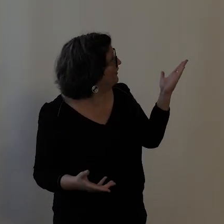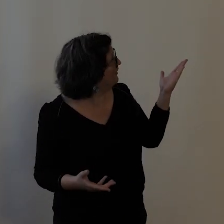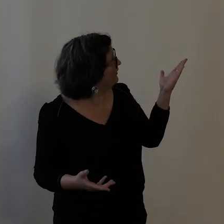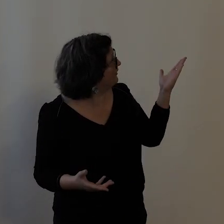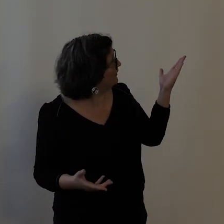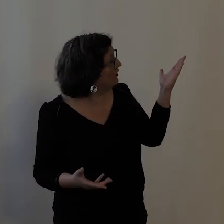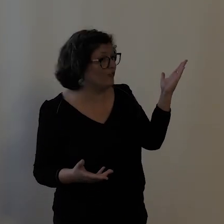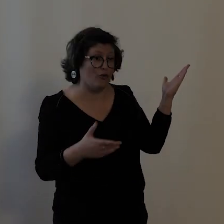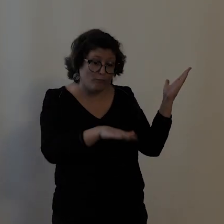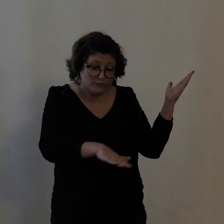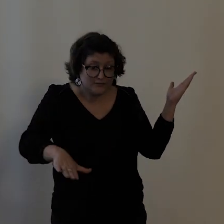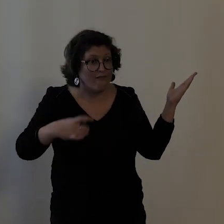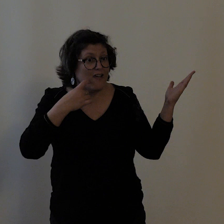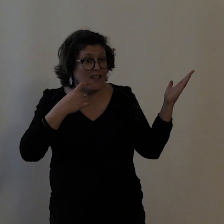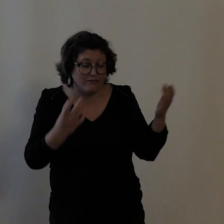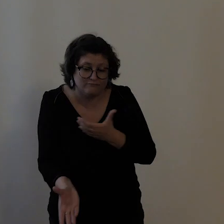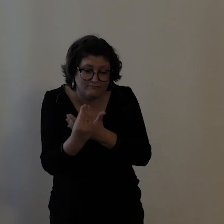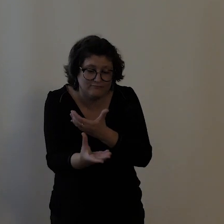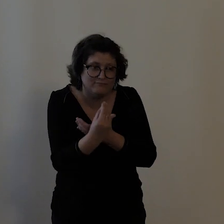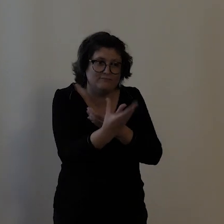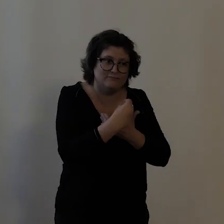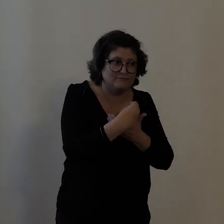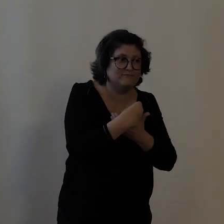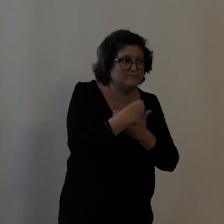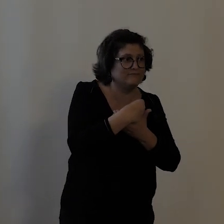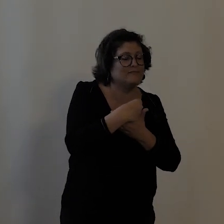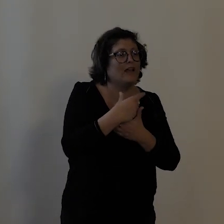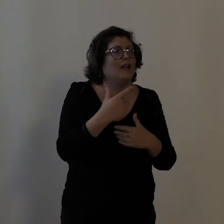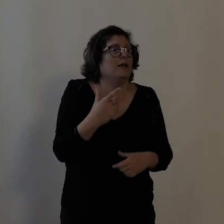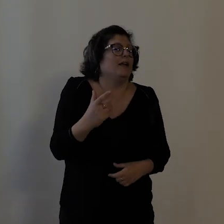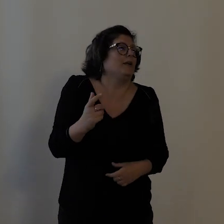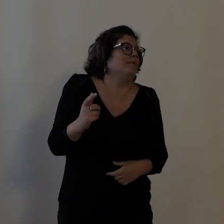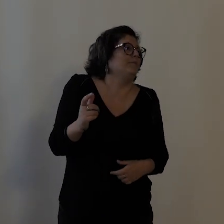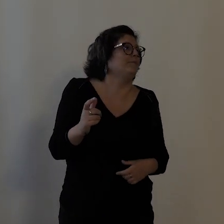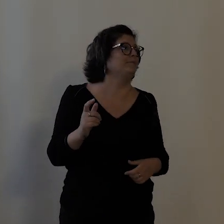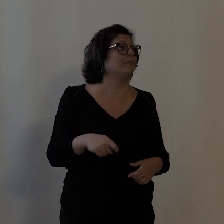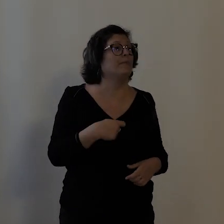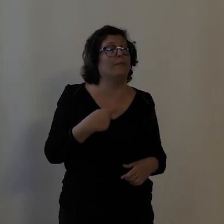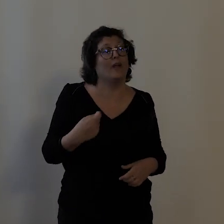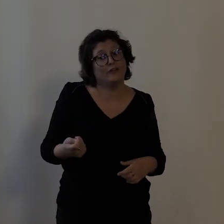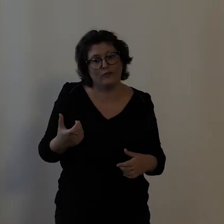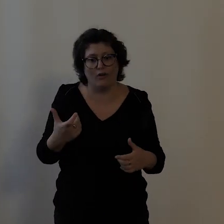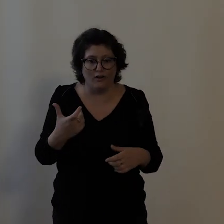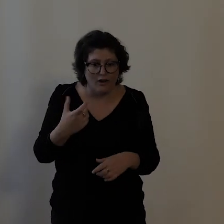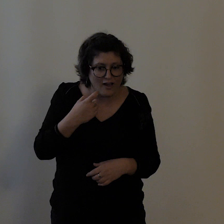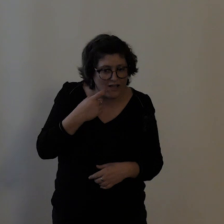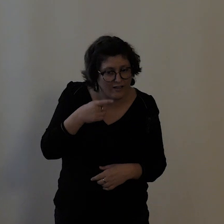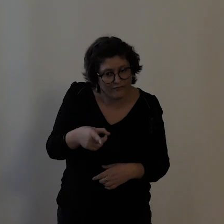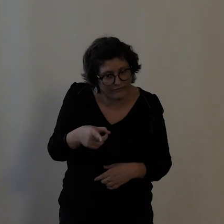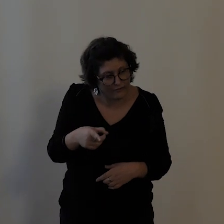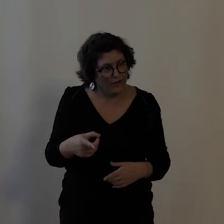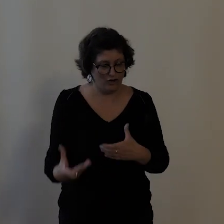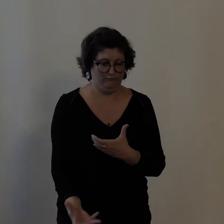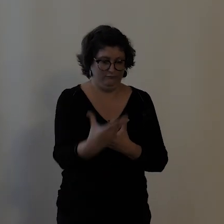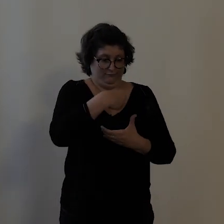participation, une notion aussi d'implication de la vie des jeunes dans la vie de